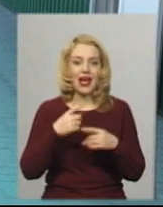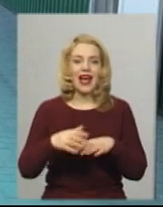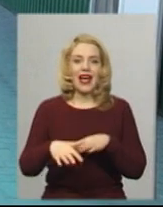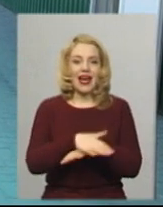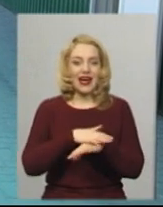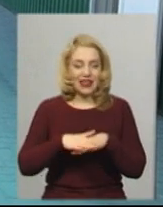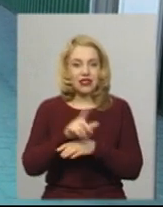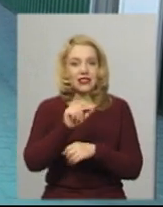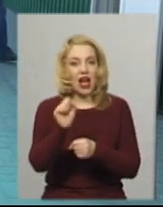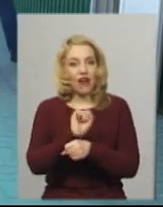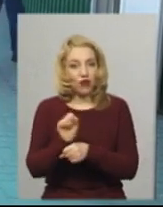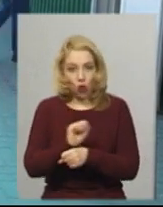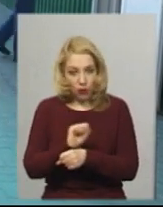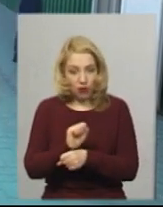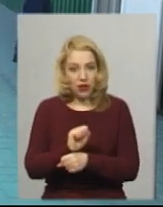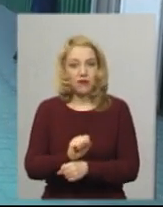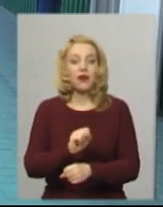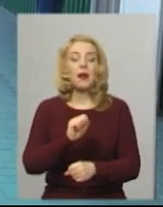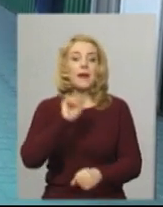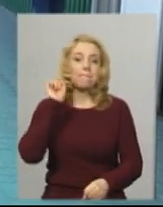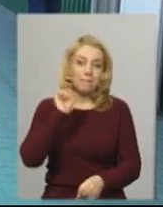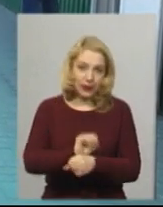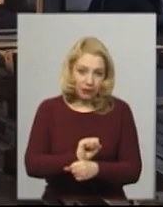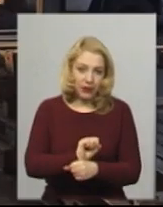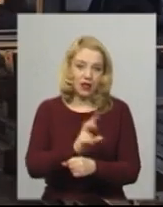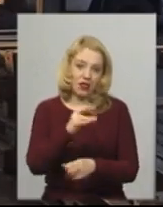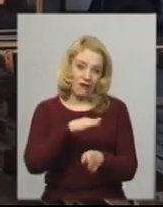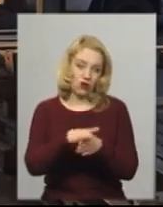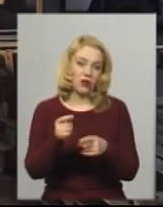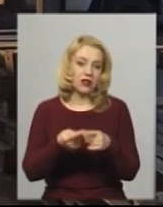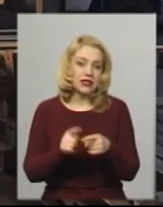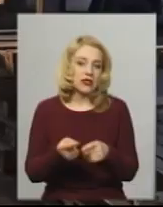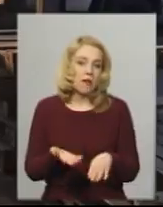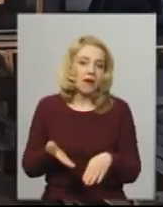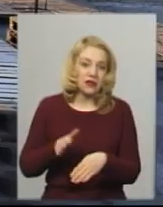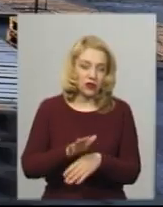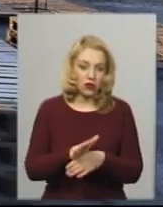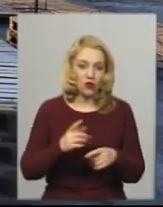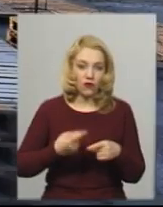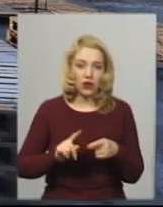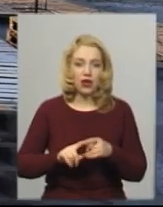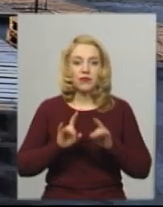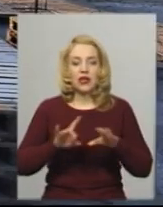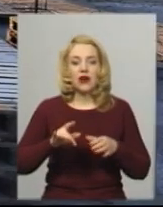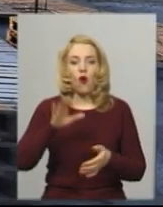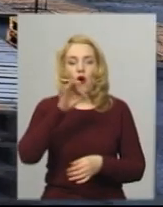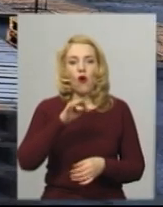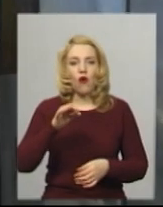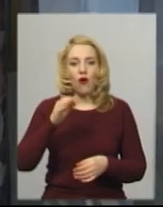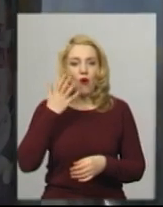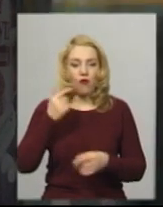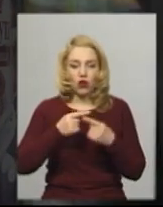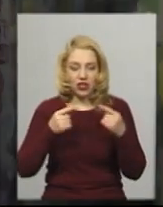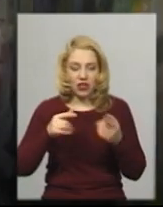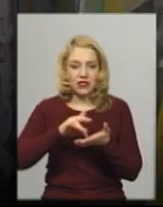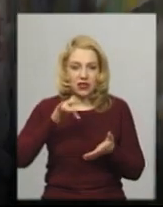торгівля з автомобілею припинена на виконання цих постанов. Додає, територію овочевого центру дезінфікують спеціальними засобами.